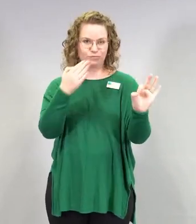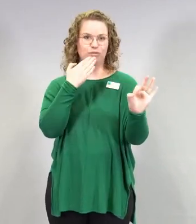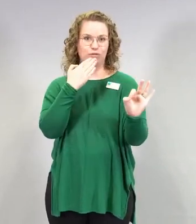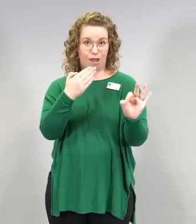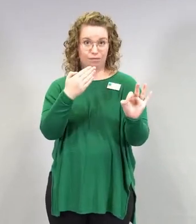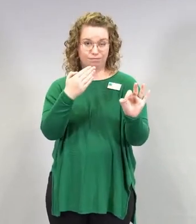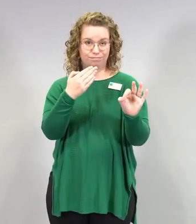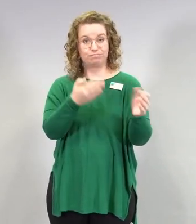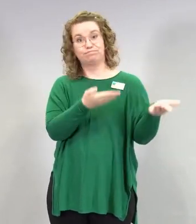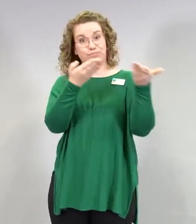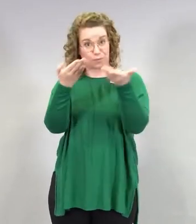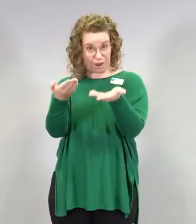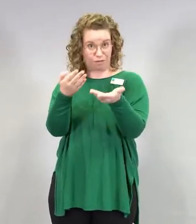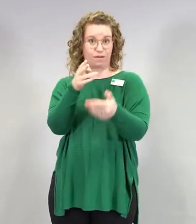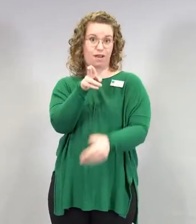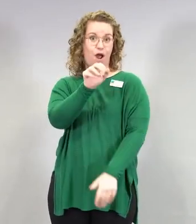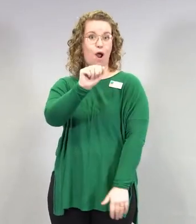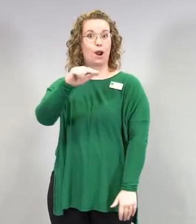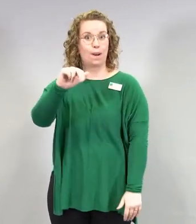aloita.